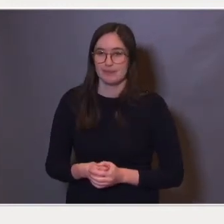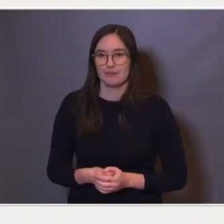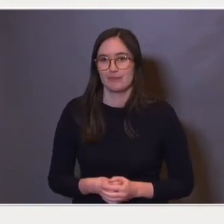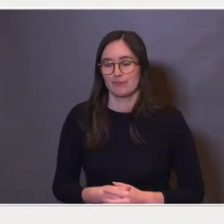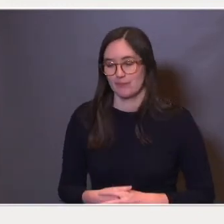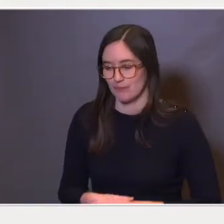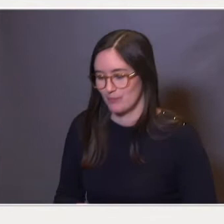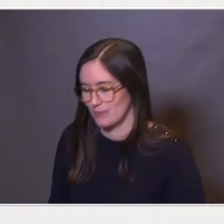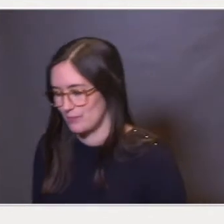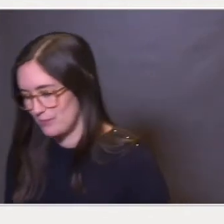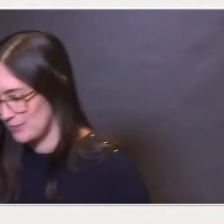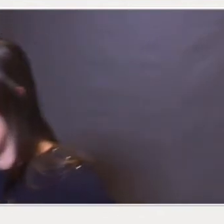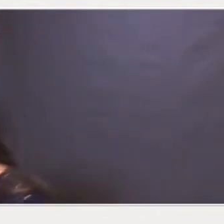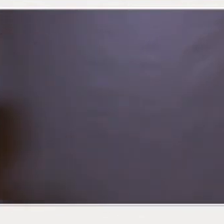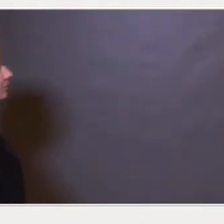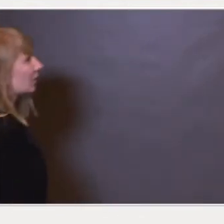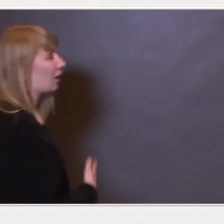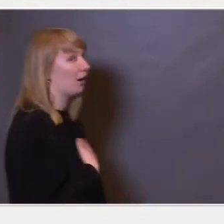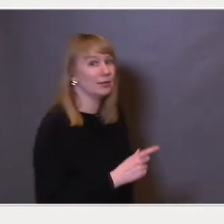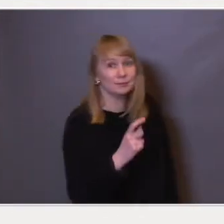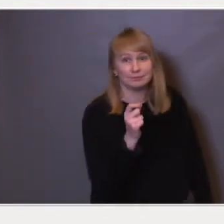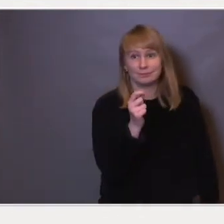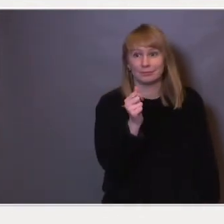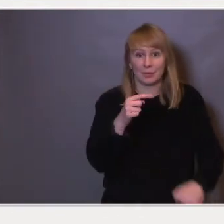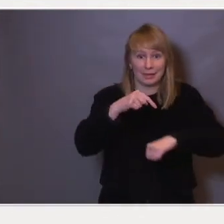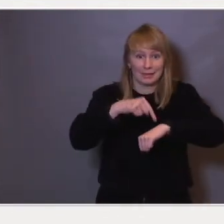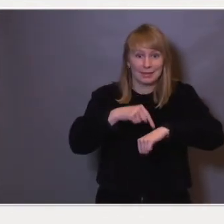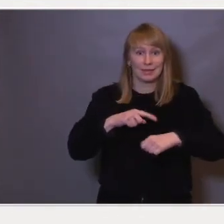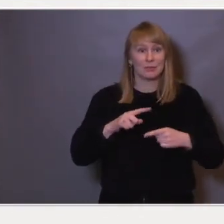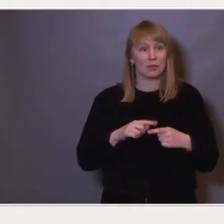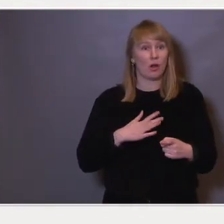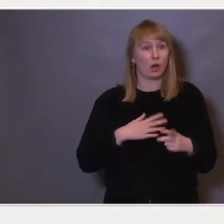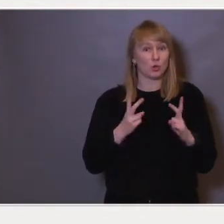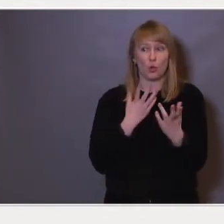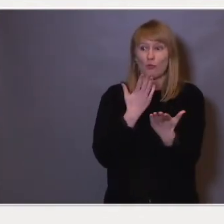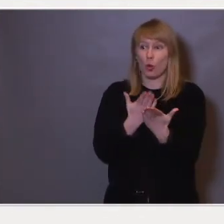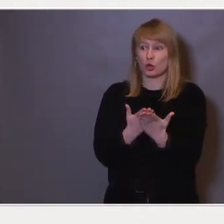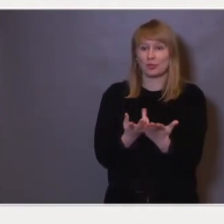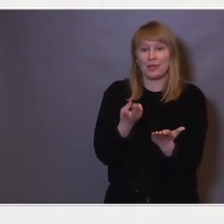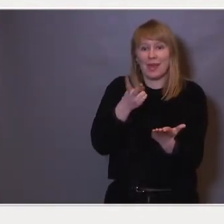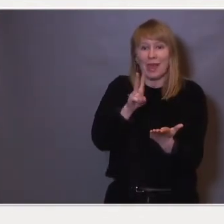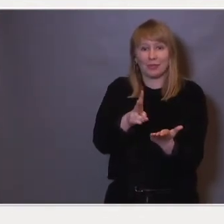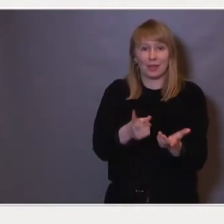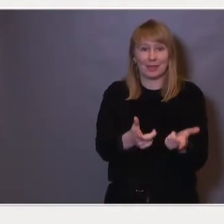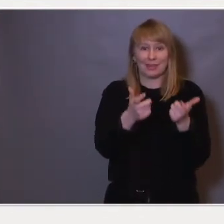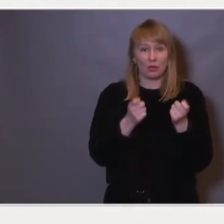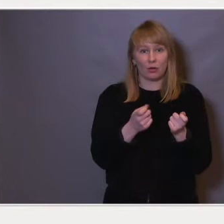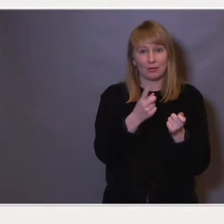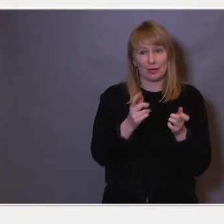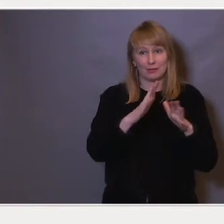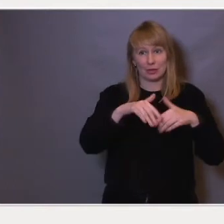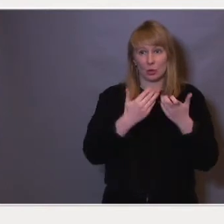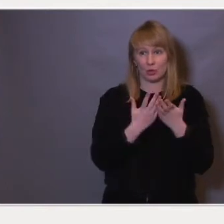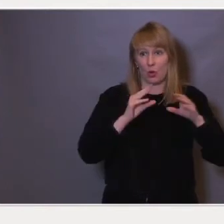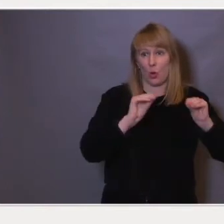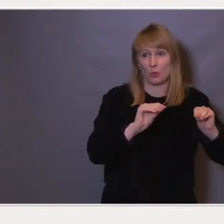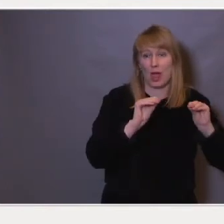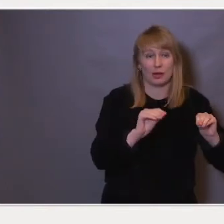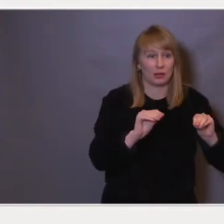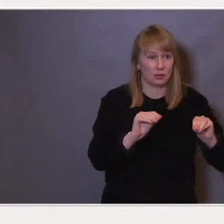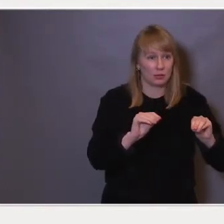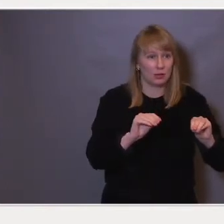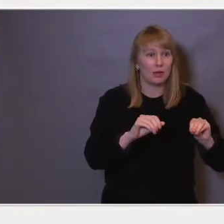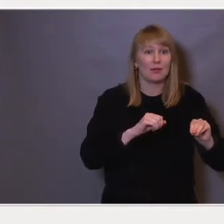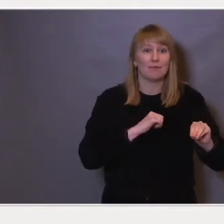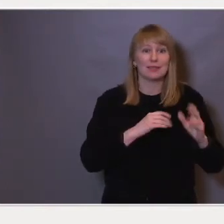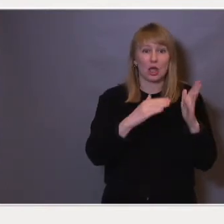vi foreslått å endre inntaket til videregående opplæring, der hvor det